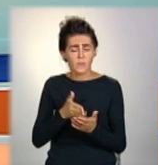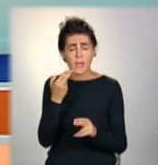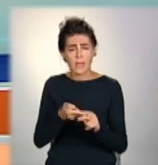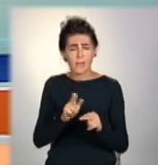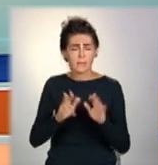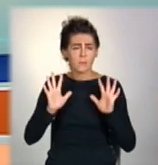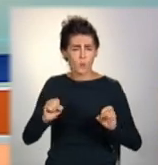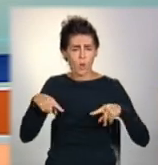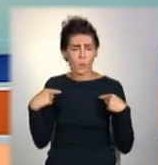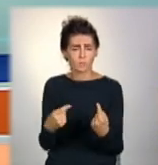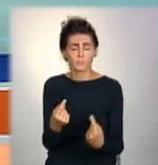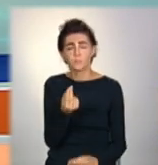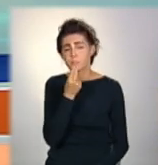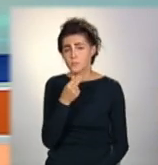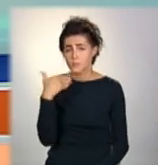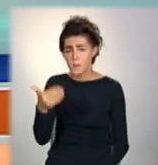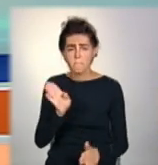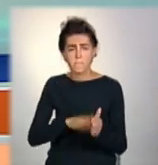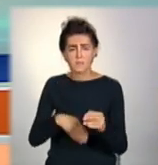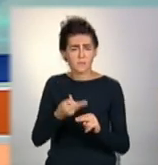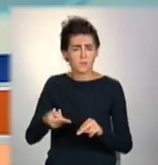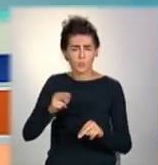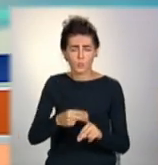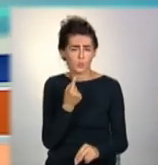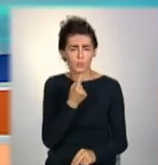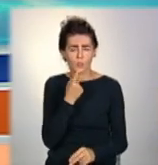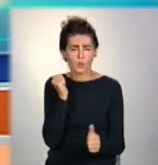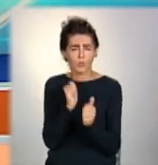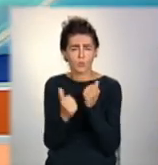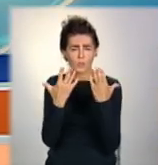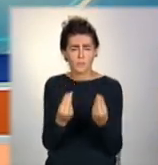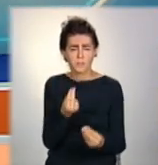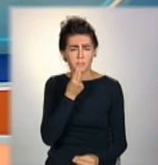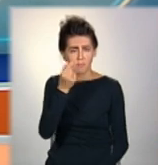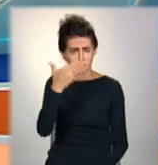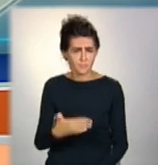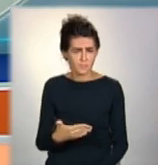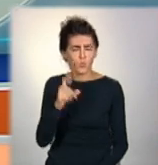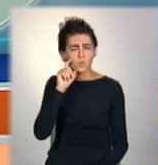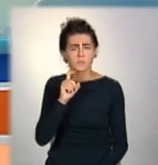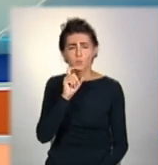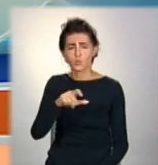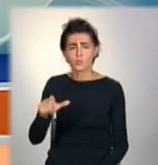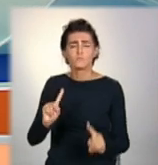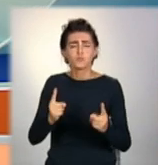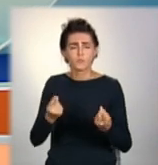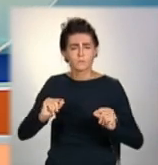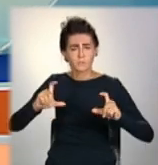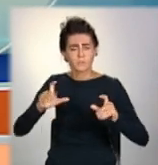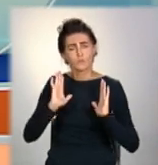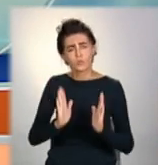лише традиційні продукти, без яких важко уявити щоденне меню українців. Чому ростуть ціни і чи